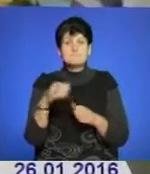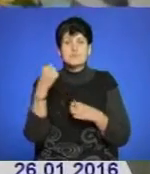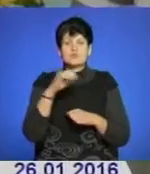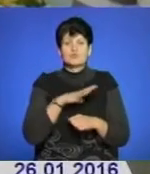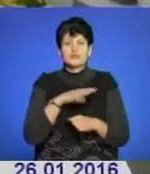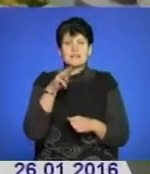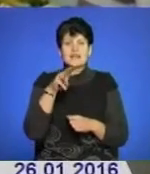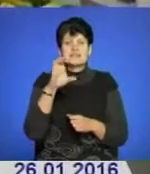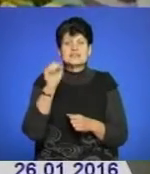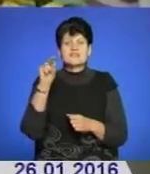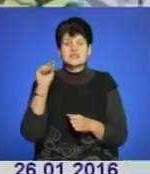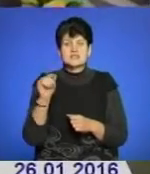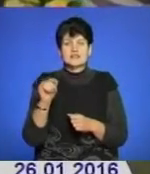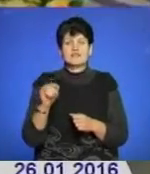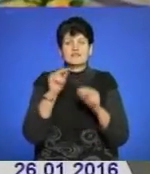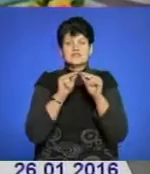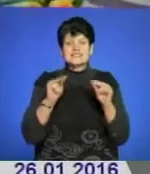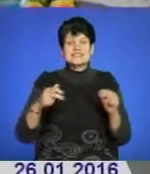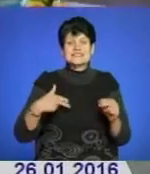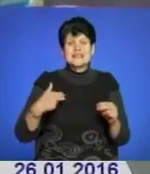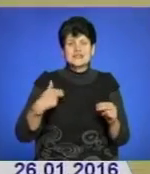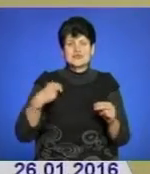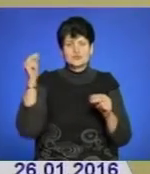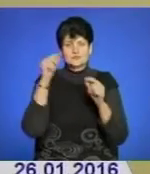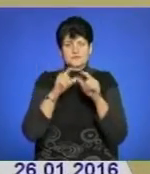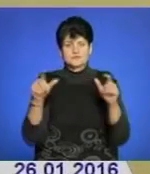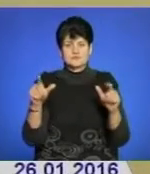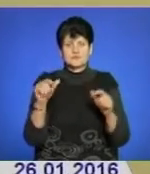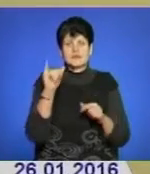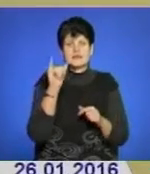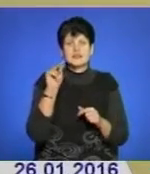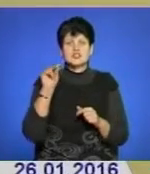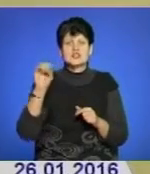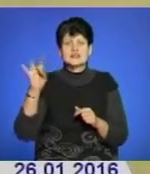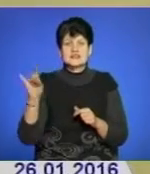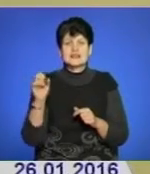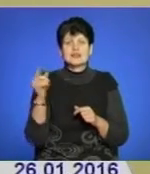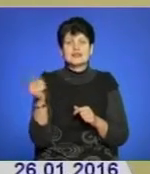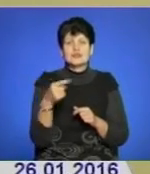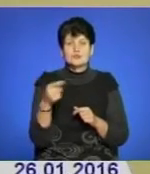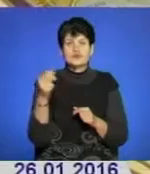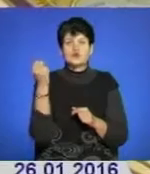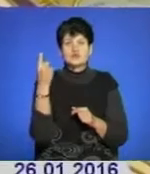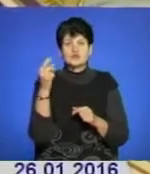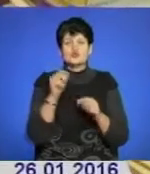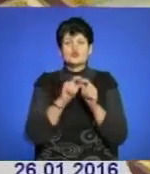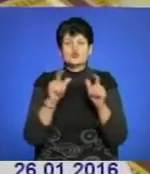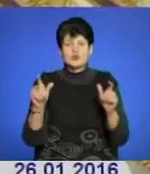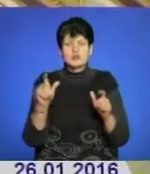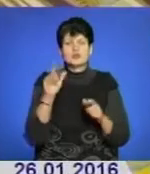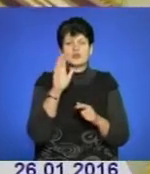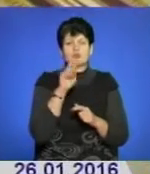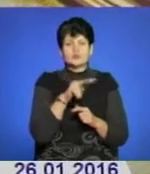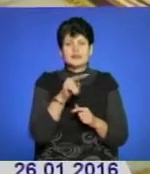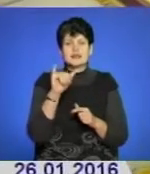Марія Савчинська, вчитель Заліщицької державної гімназії, Інна Чернецька з Тернопільської 11 школи, Людмила Ільчук з